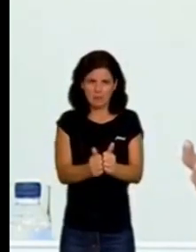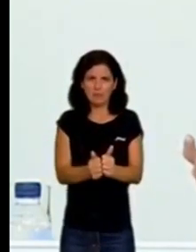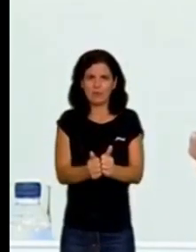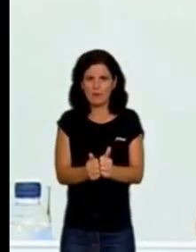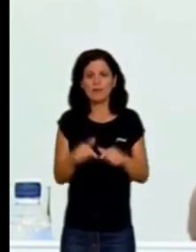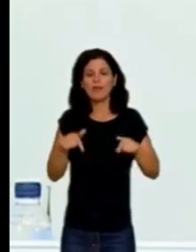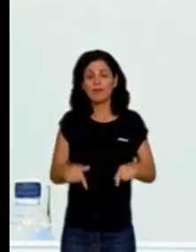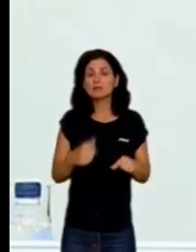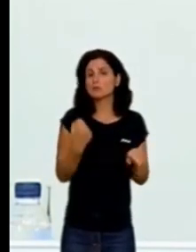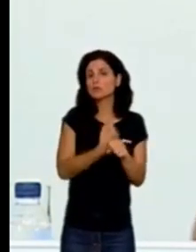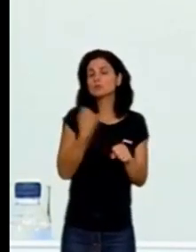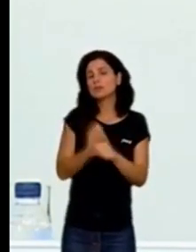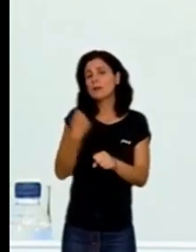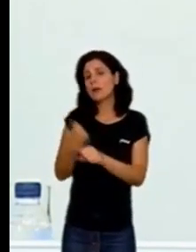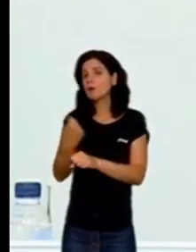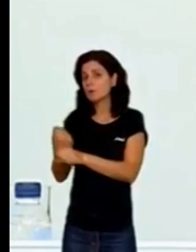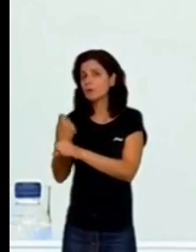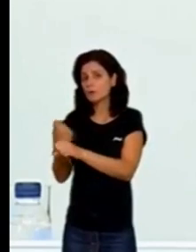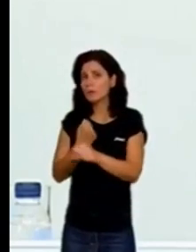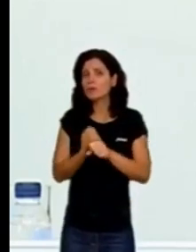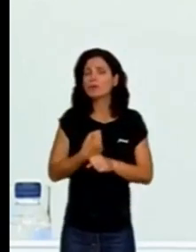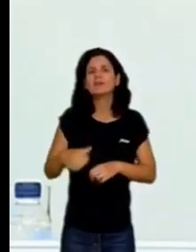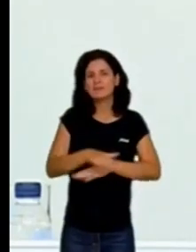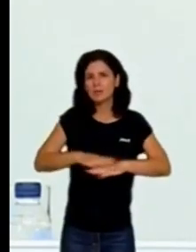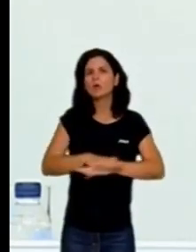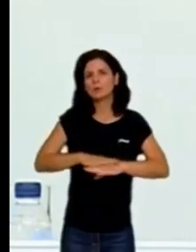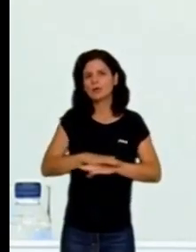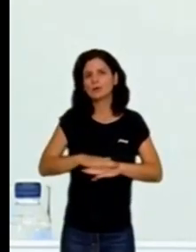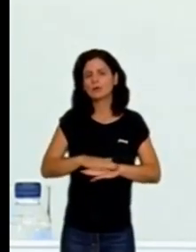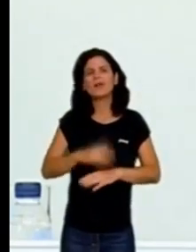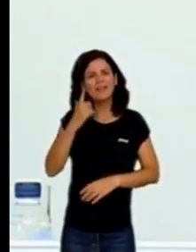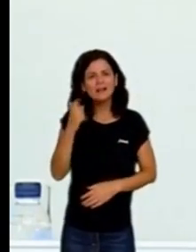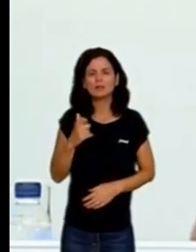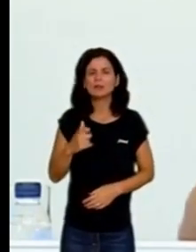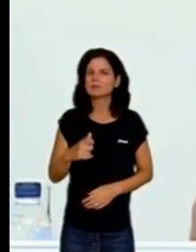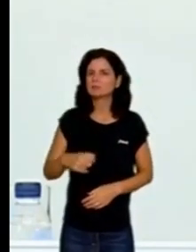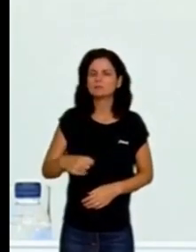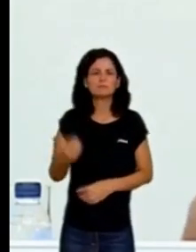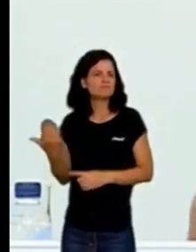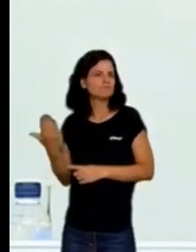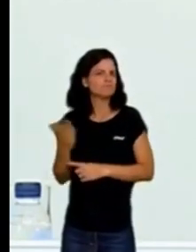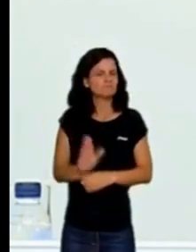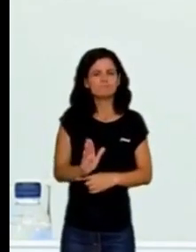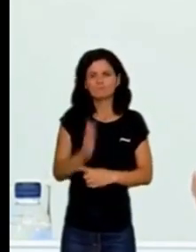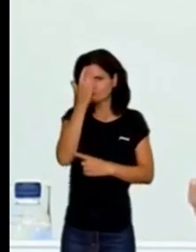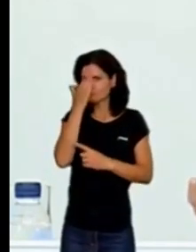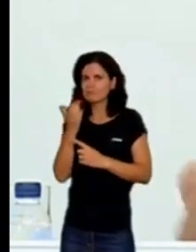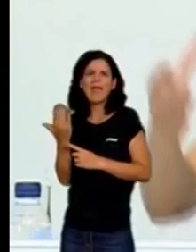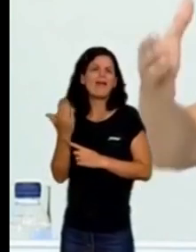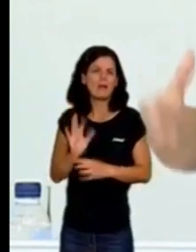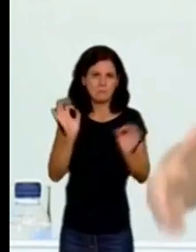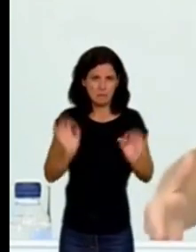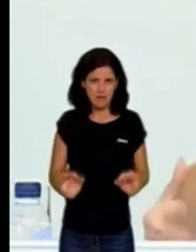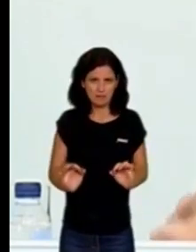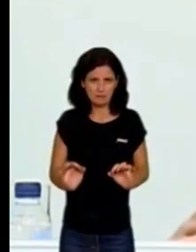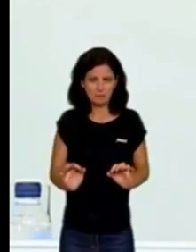un treball d'este govern que jo crec que és exemplar. Òbviament també establirem les prioritats per al